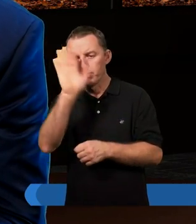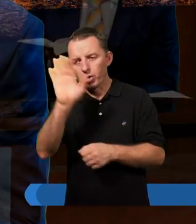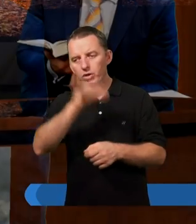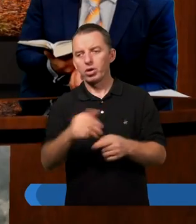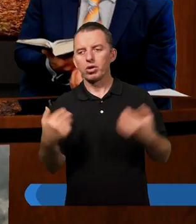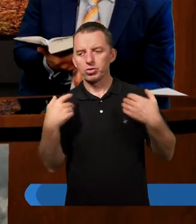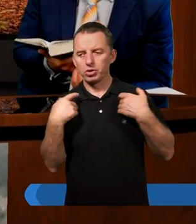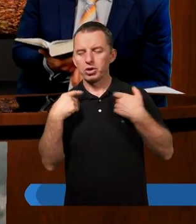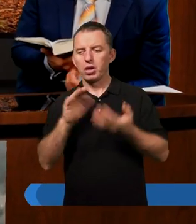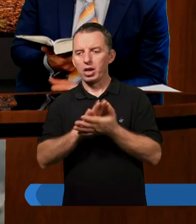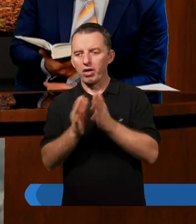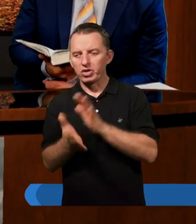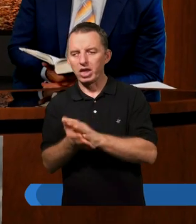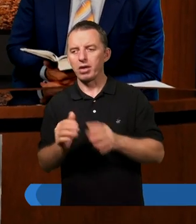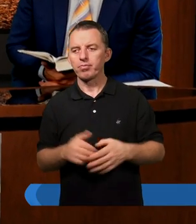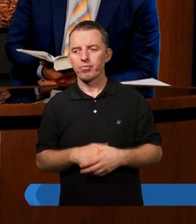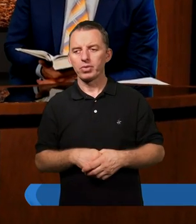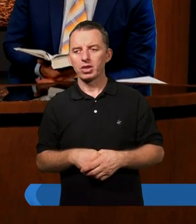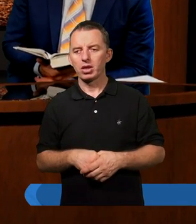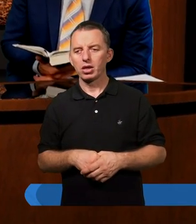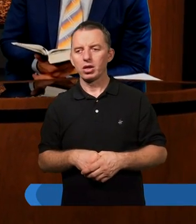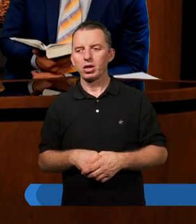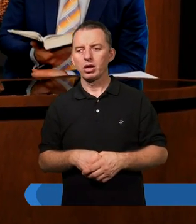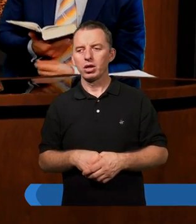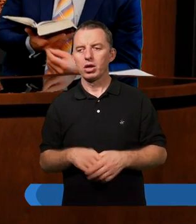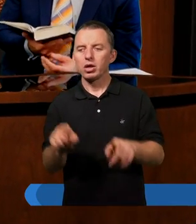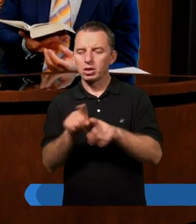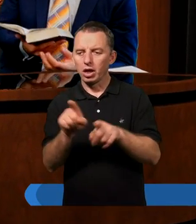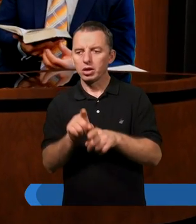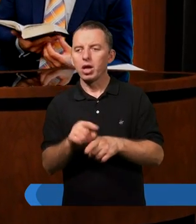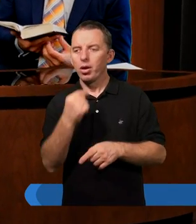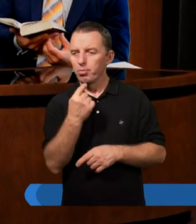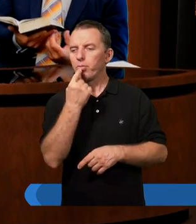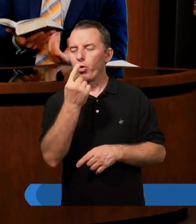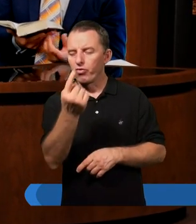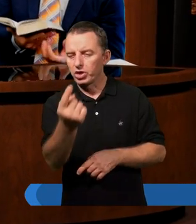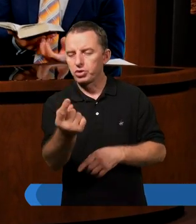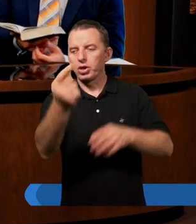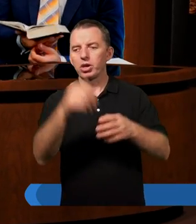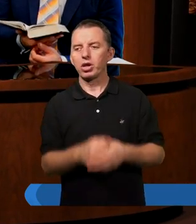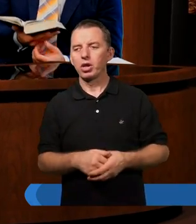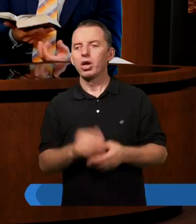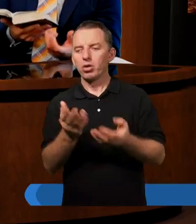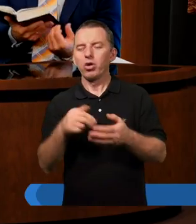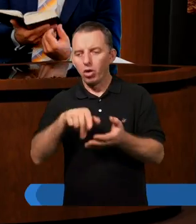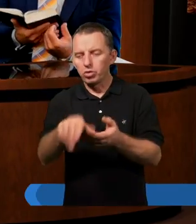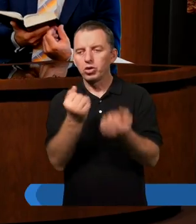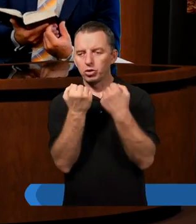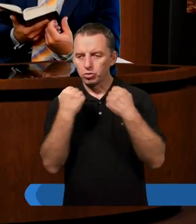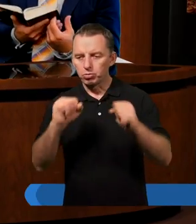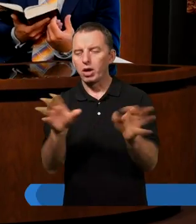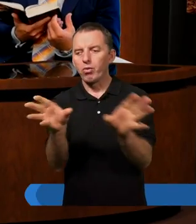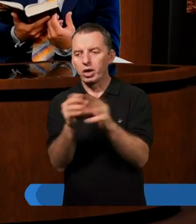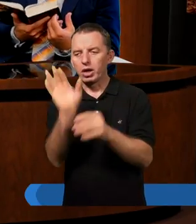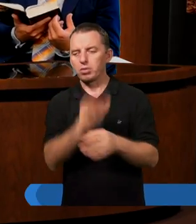sami jakby tutaj poznaliśmy, żeby też innym powiedzieć właśnie bardziej śmiało. I też jakby z drugiej